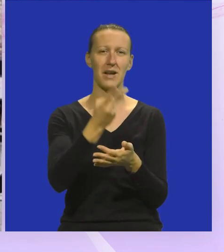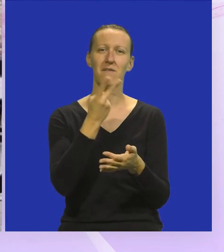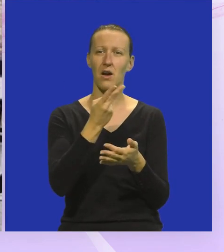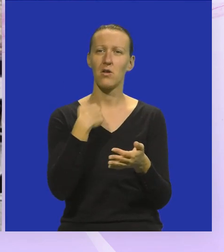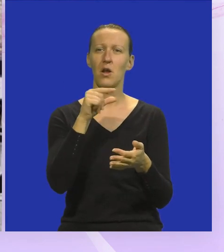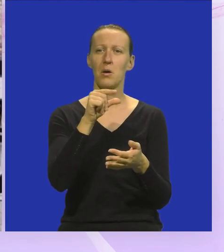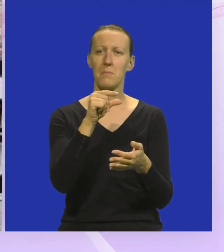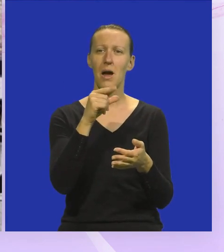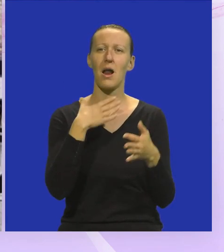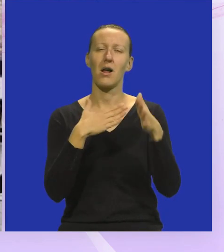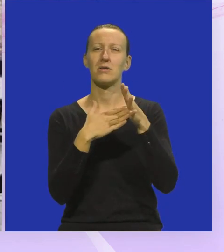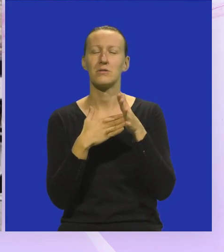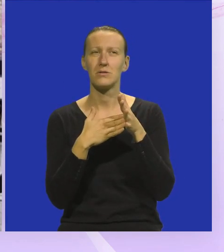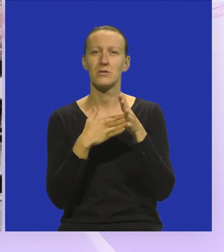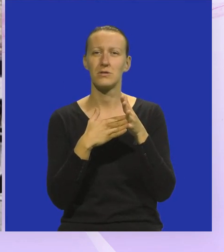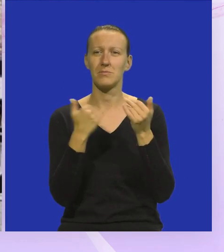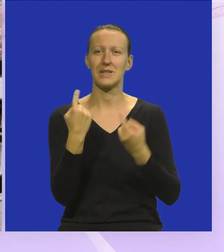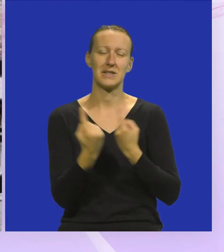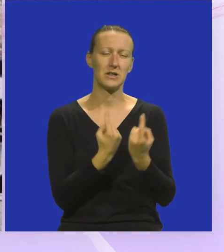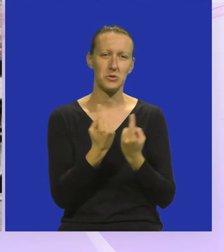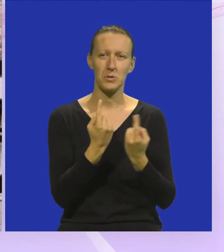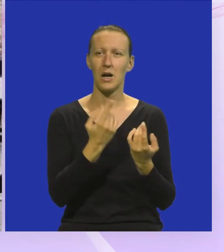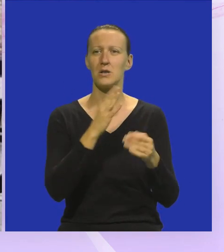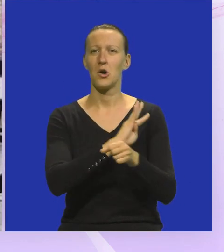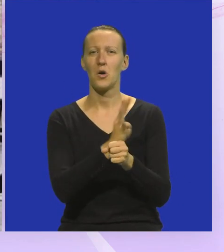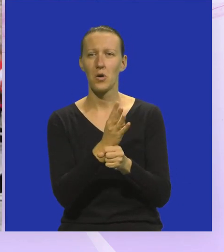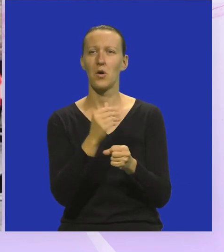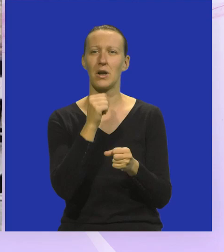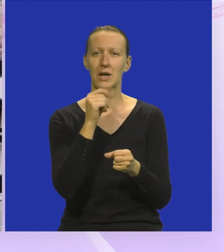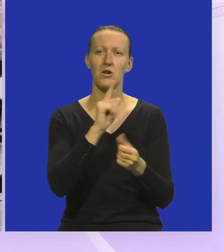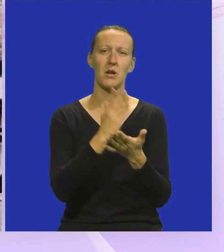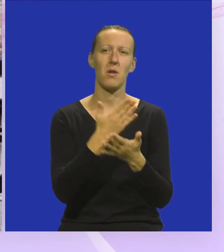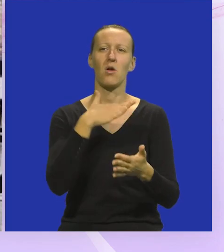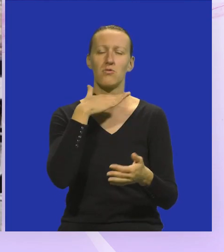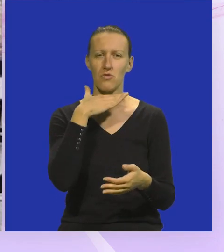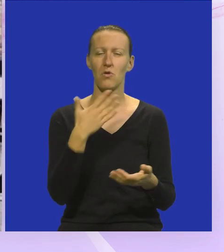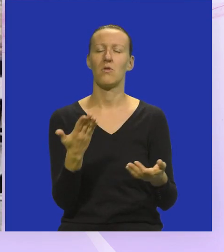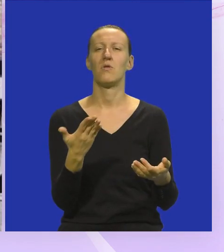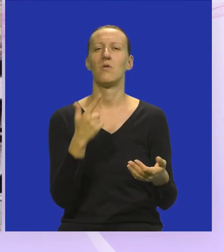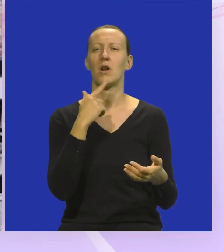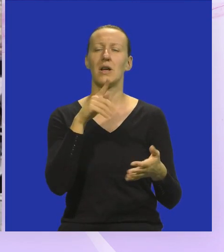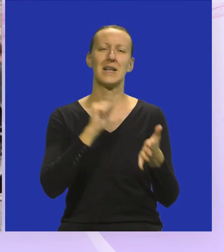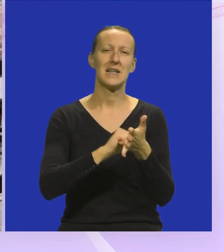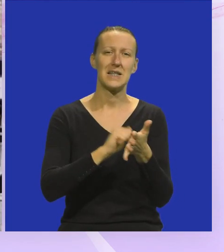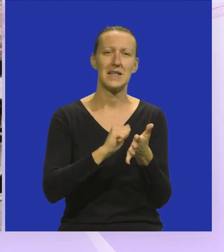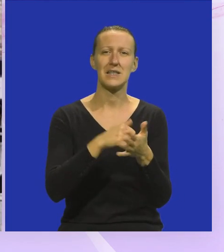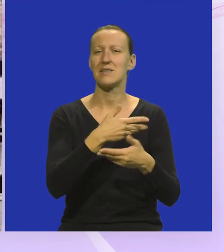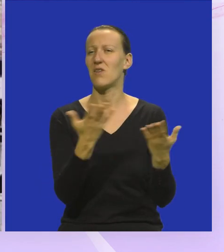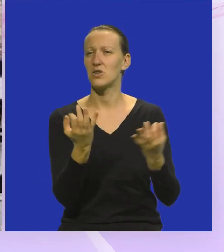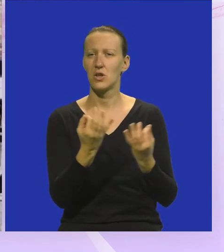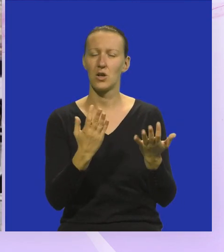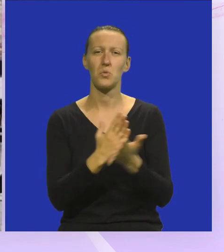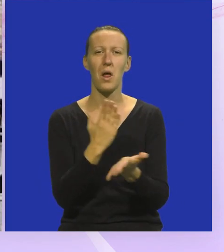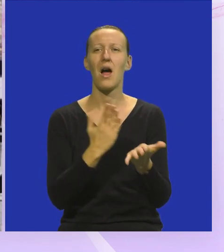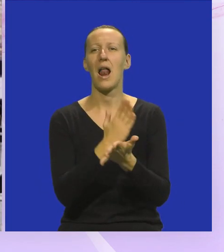godine, malo su nam zakočile trenutne situacije oko korone, i ništa nije bilo škole, i oko tiska i svašta nešta